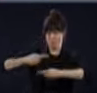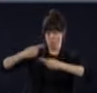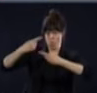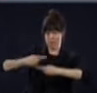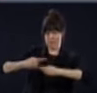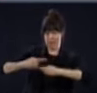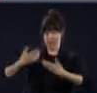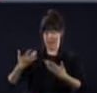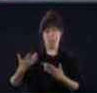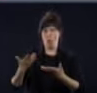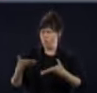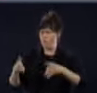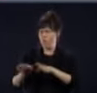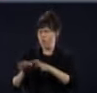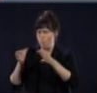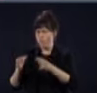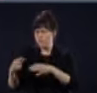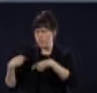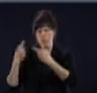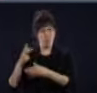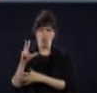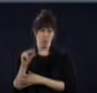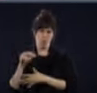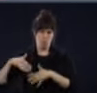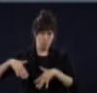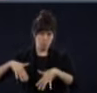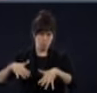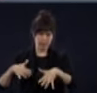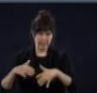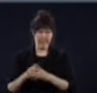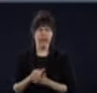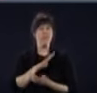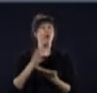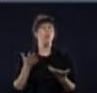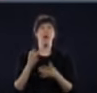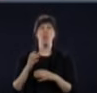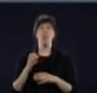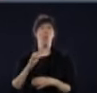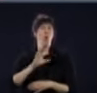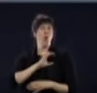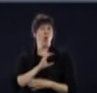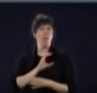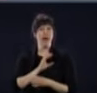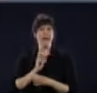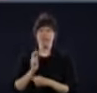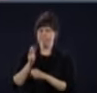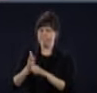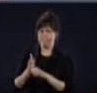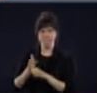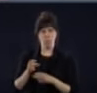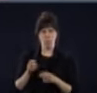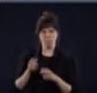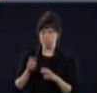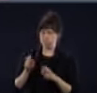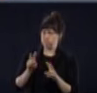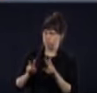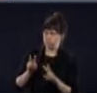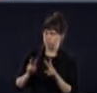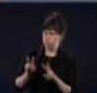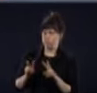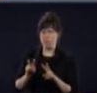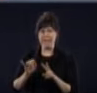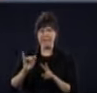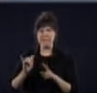été fermée officiellement, c'est important de le préciser. Il y avait une surveillance qui était faite, on voulait éviter les déplacements non essentiels,